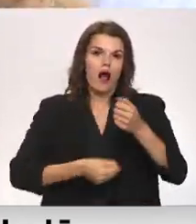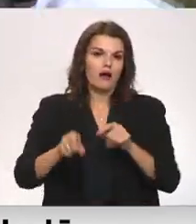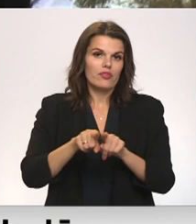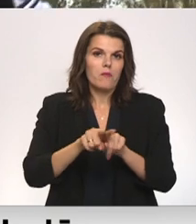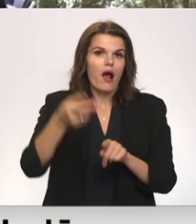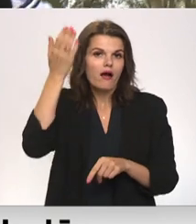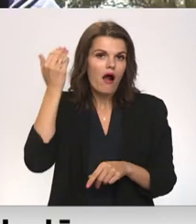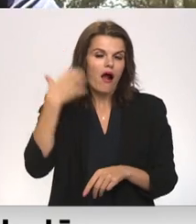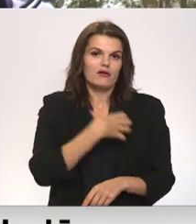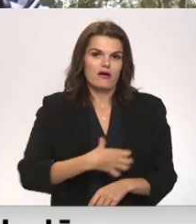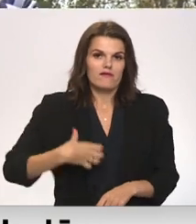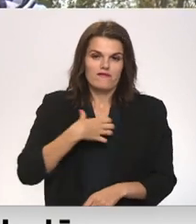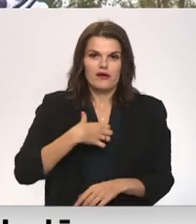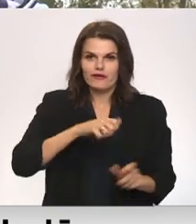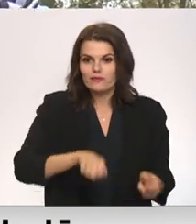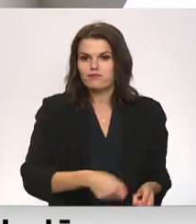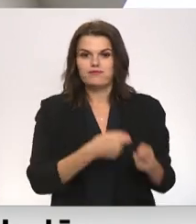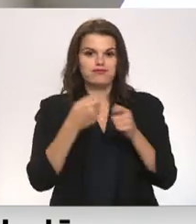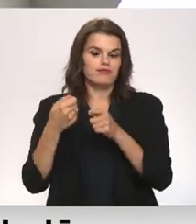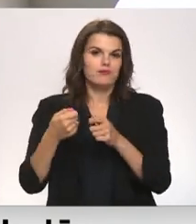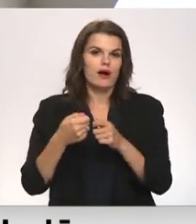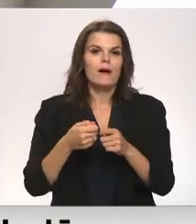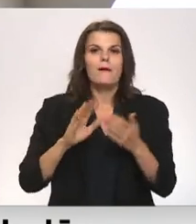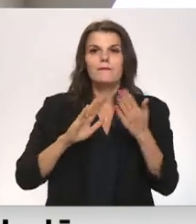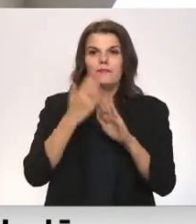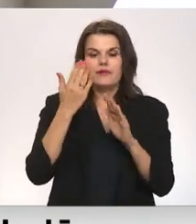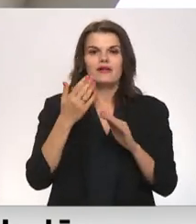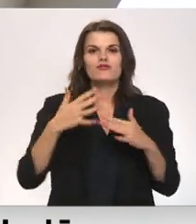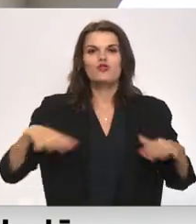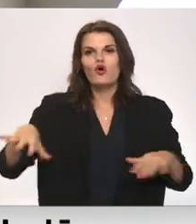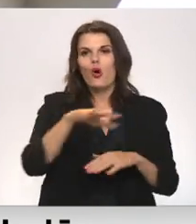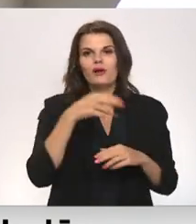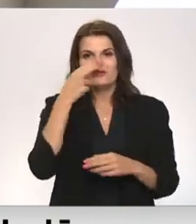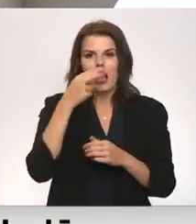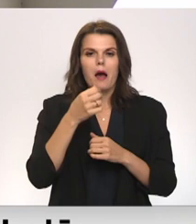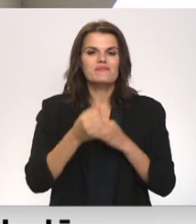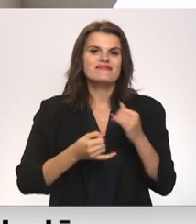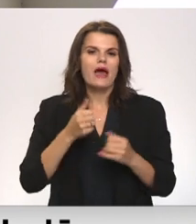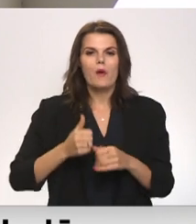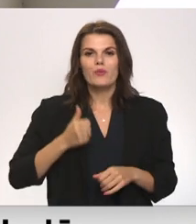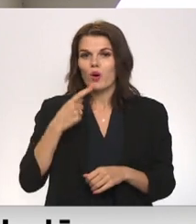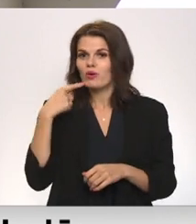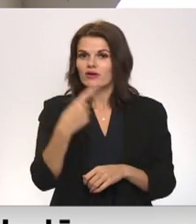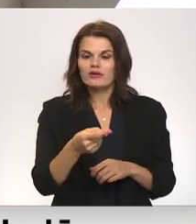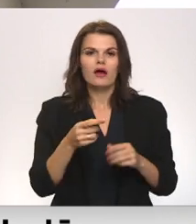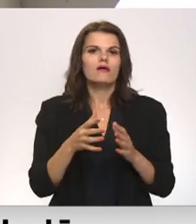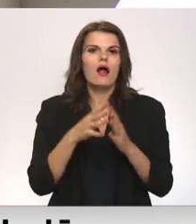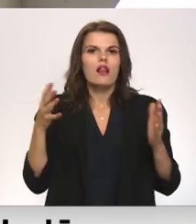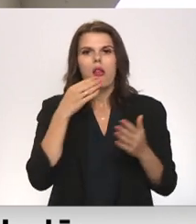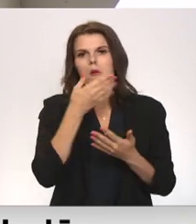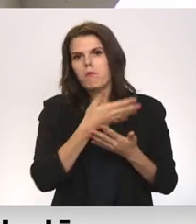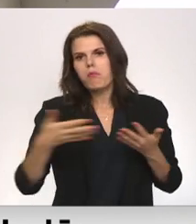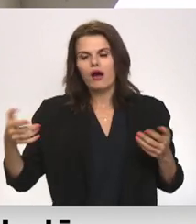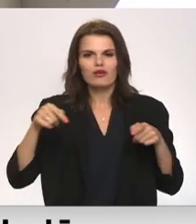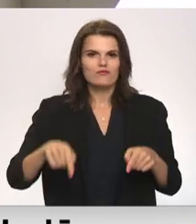kā toreiz ir jāsmeļ no akas. Mežotnes pilskā un kompleksa apseimniekotājs RTV skaidro, ka lieliem banketiem